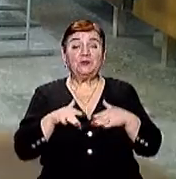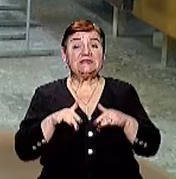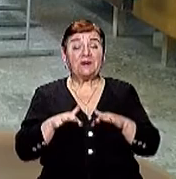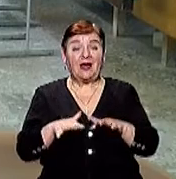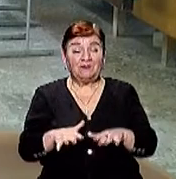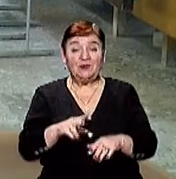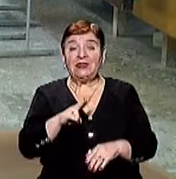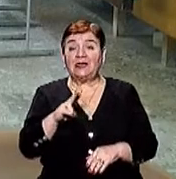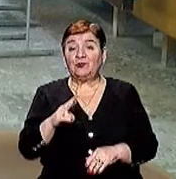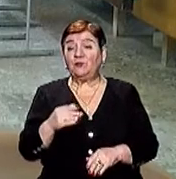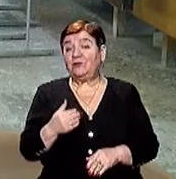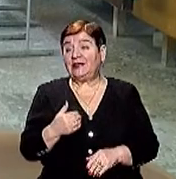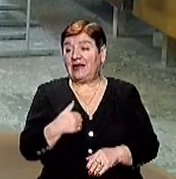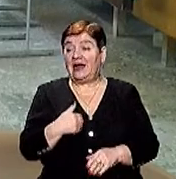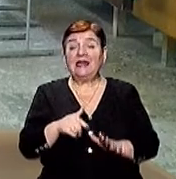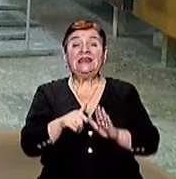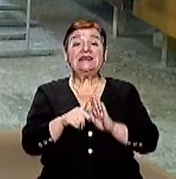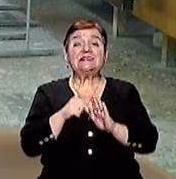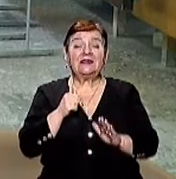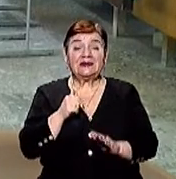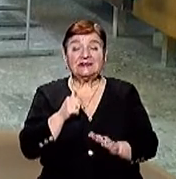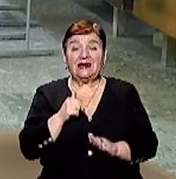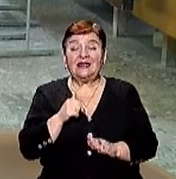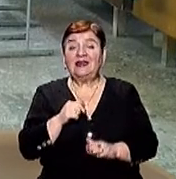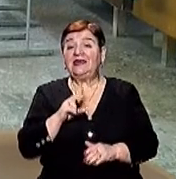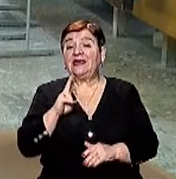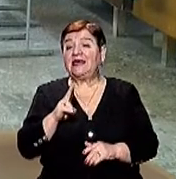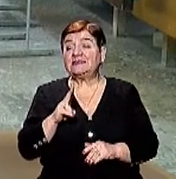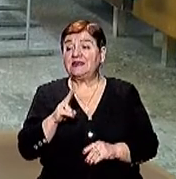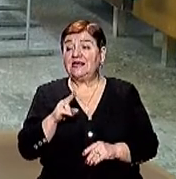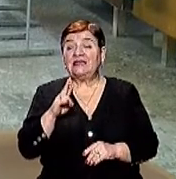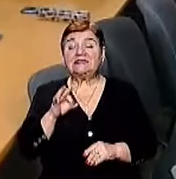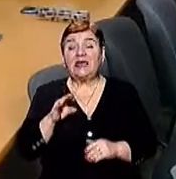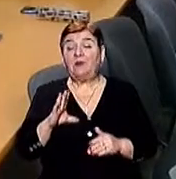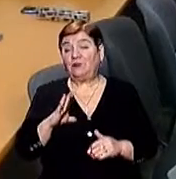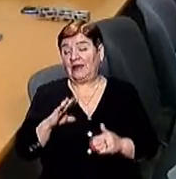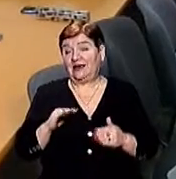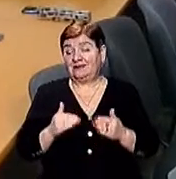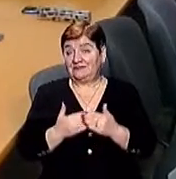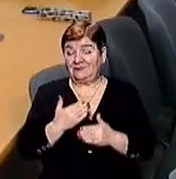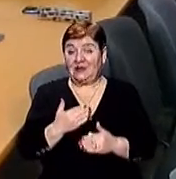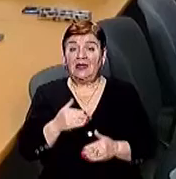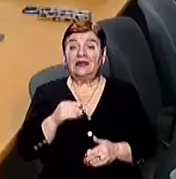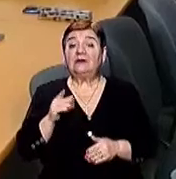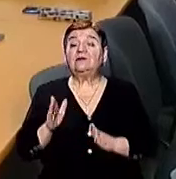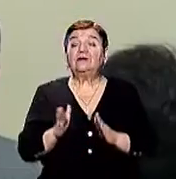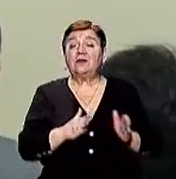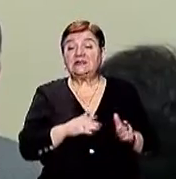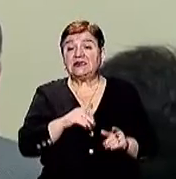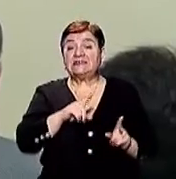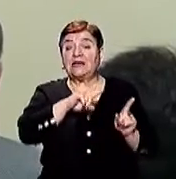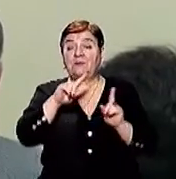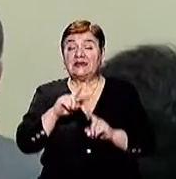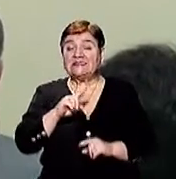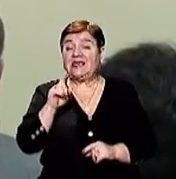І коли я дізналася, що хочуть закрити коледж, для мене це була найгірша новина Коледж підпорядковується Закарпатській